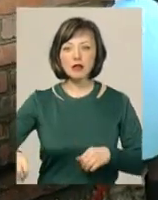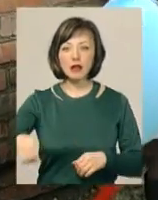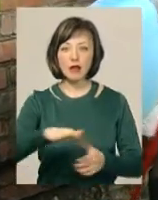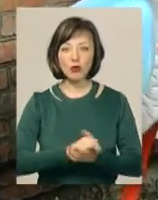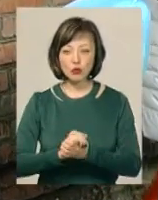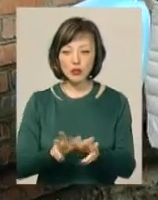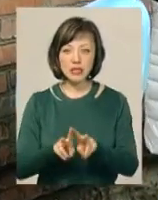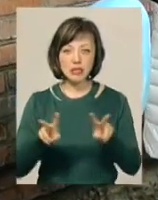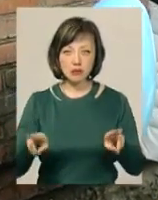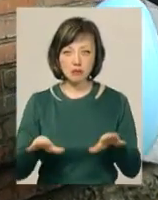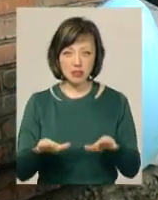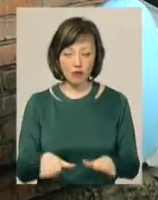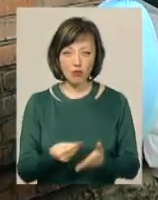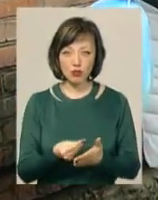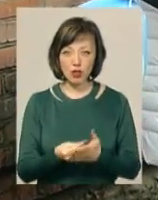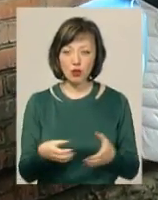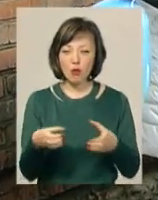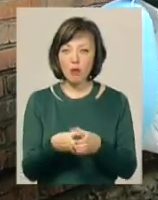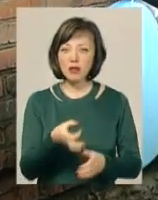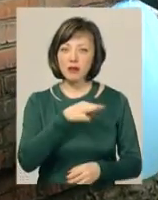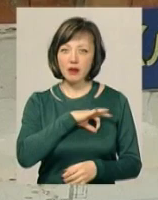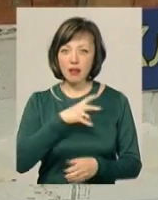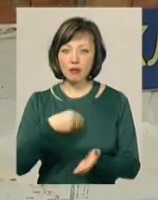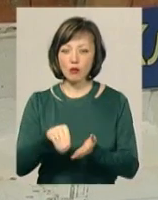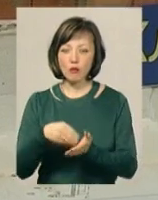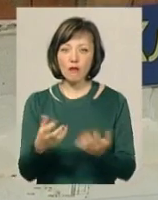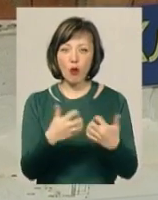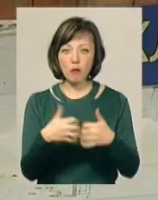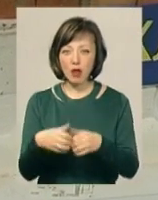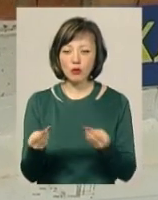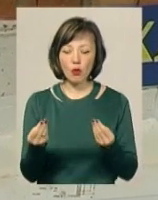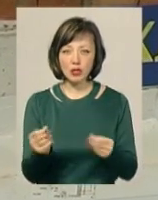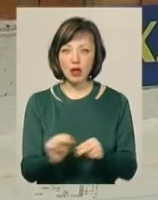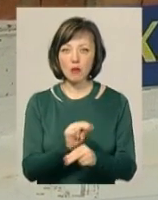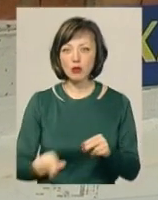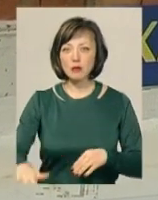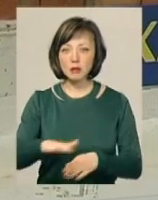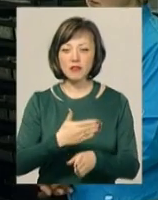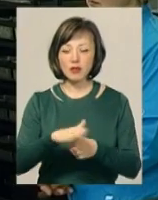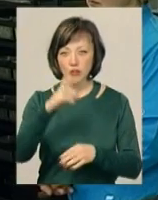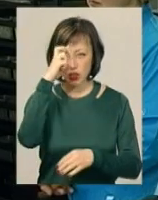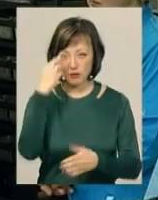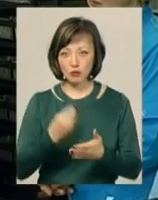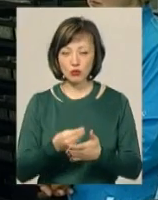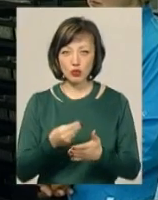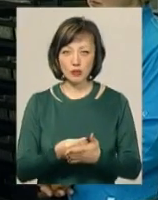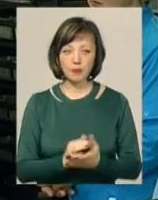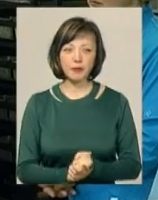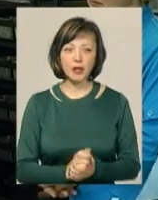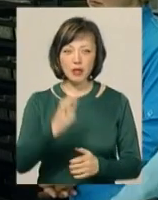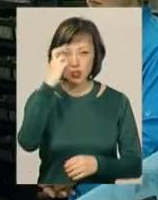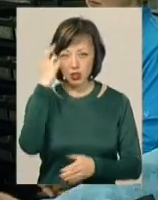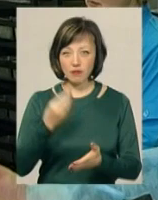Союзу та стільки ж з місцевого бюджету громада використала на закупівля обладнання. Кошти на ремонт приміщення виділив державний бюджет. Державні